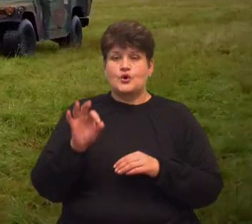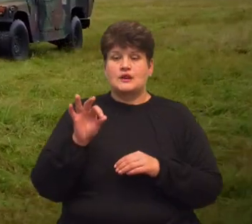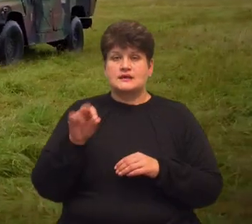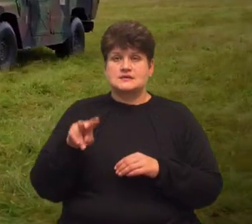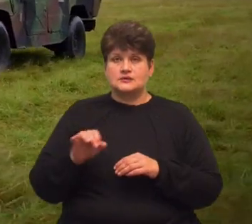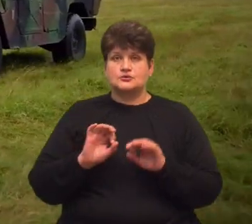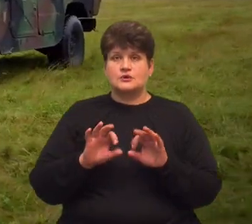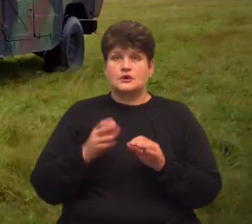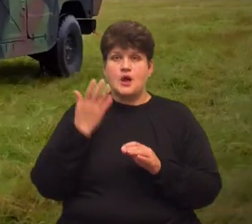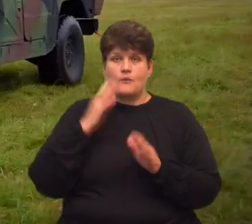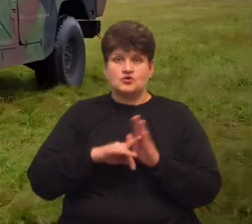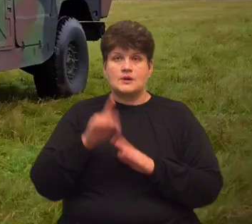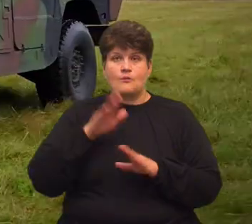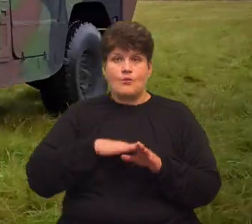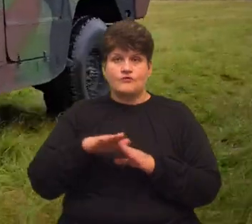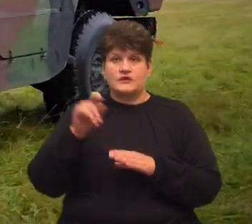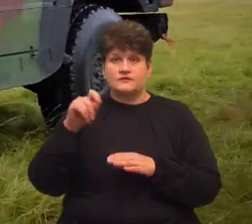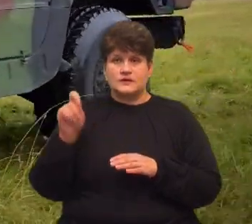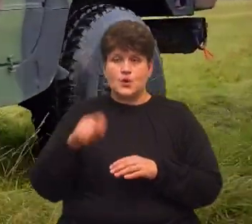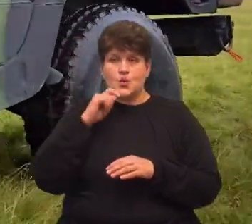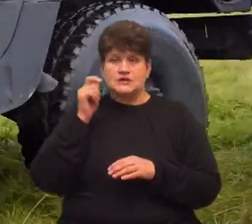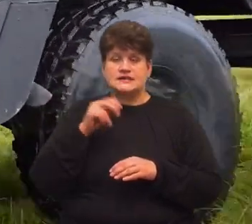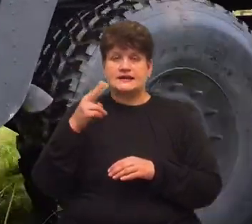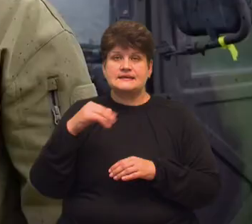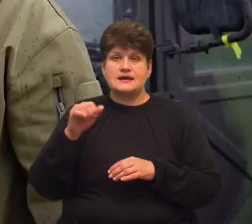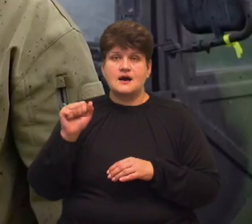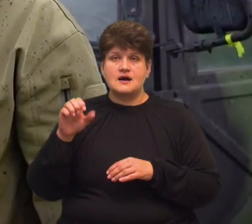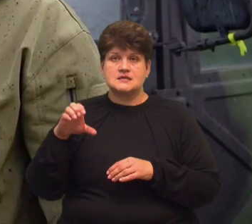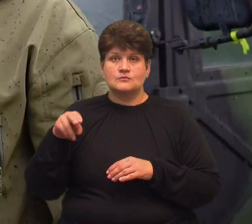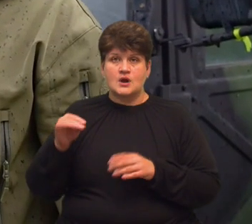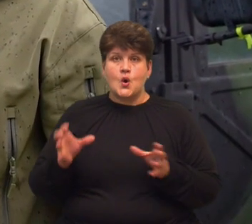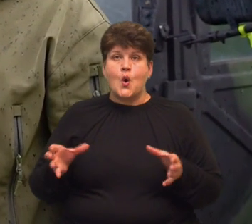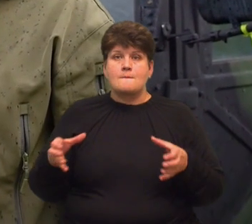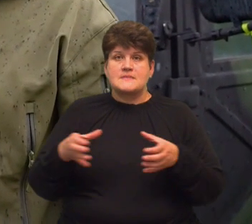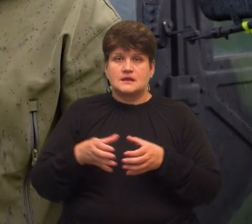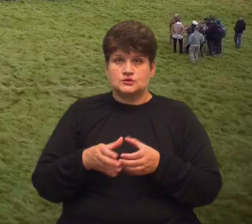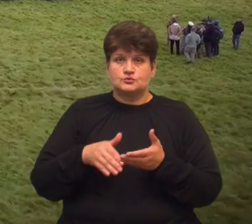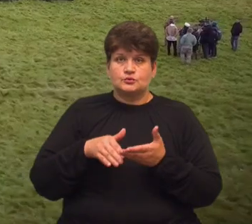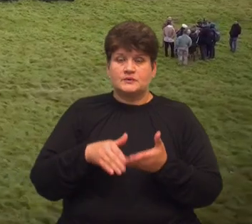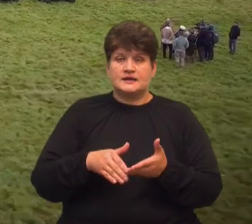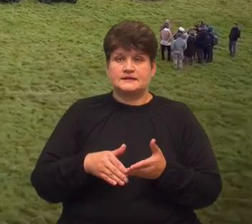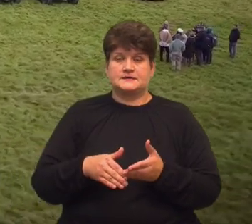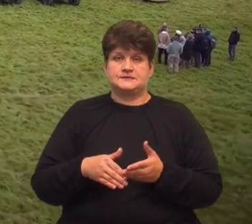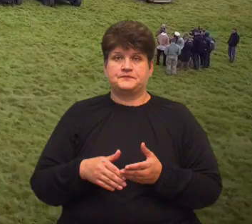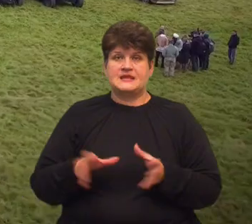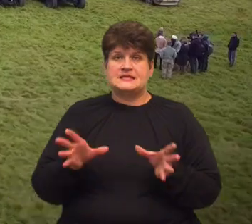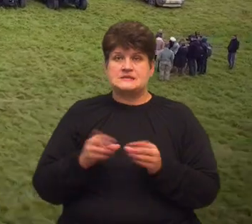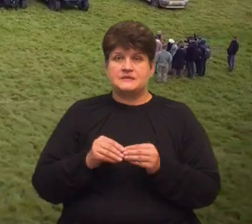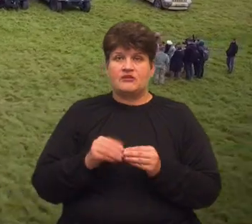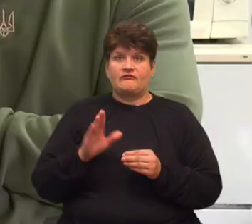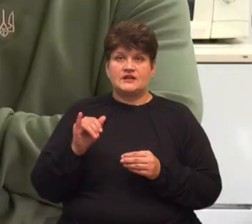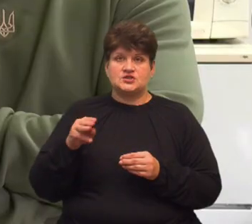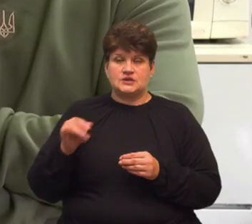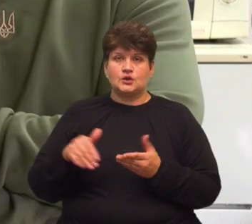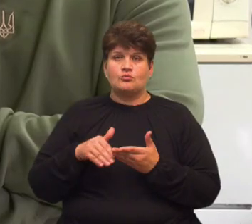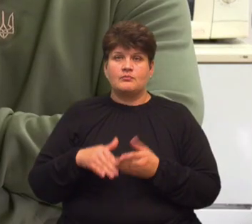почалася повномасштабна війна, українська діаспора в Детройті об'єдналася, щоб допомагати співвітчизникам. Допомагали,